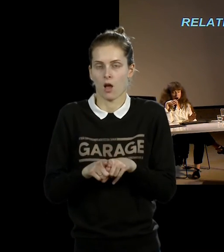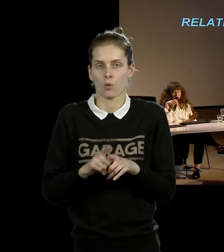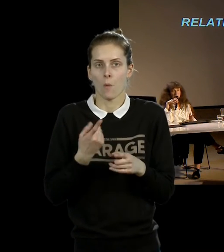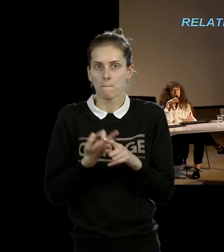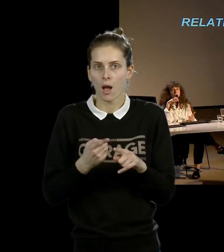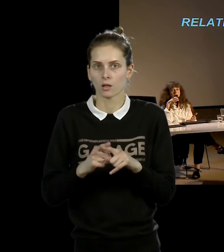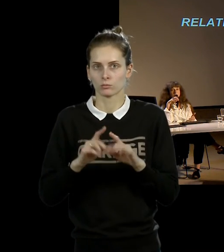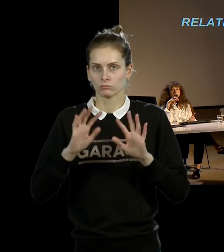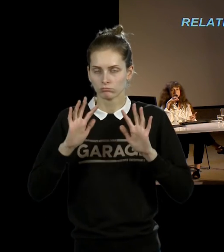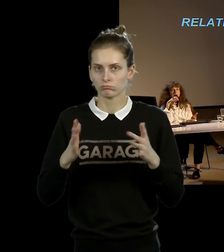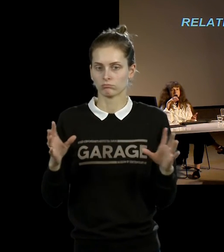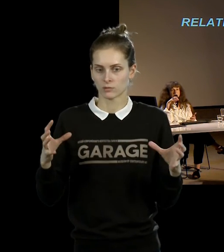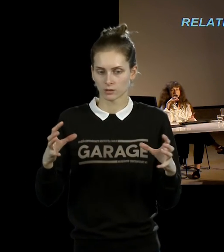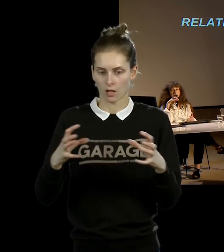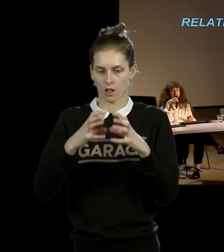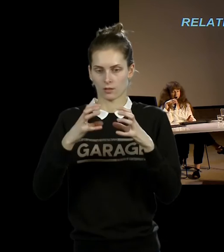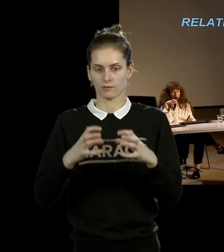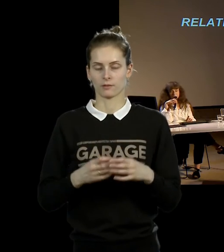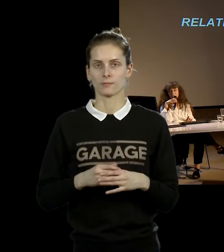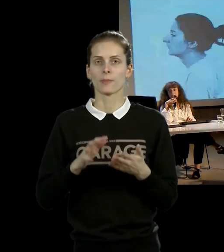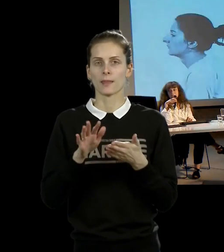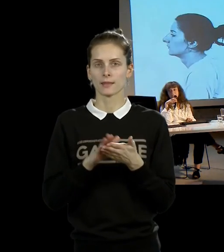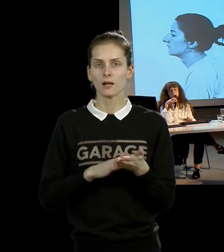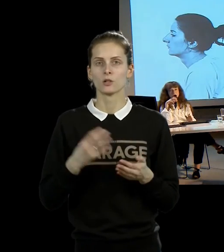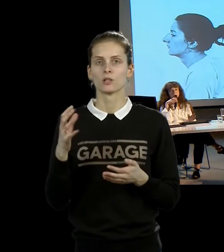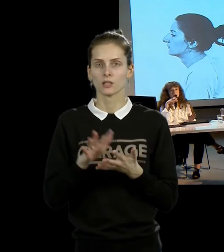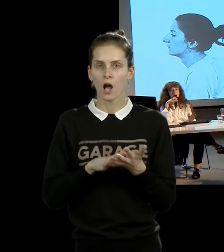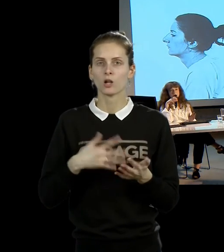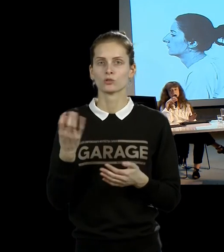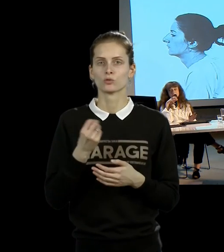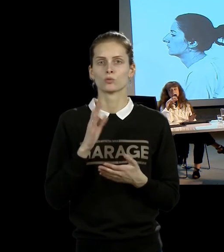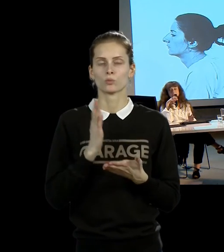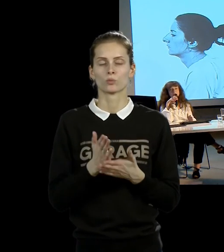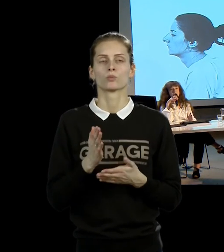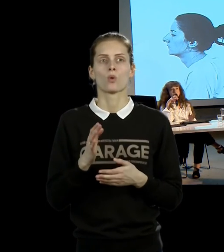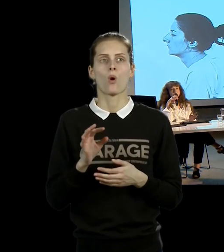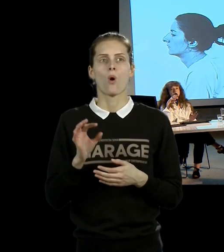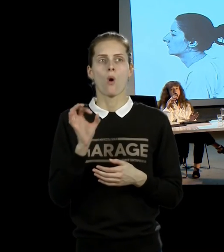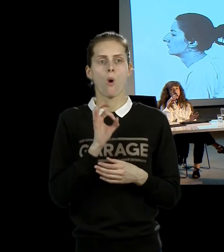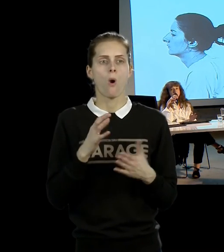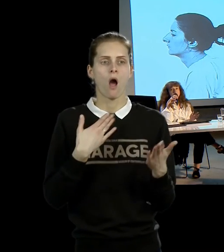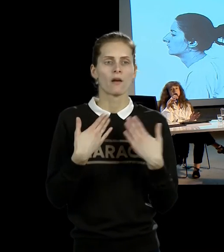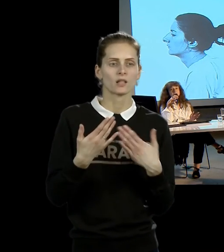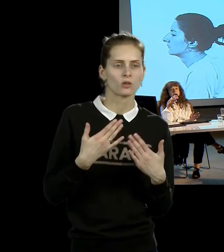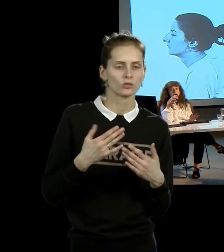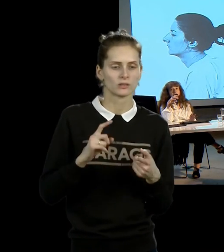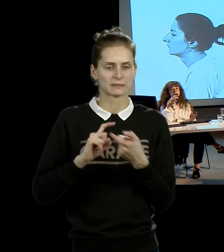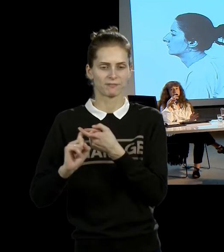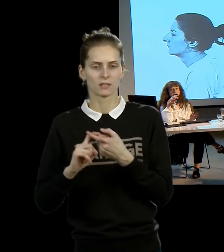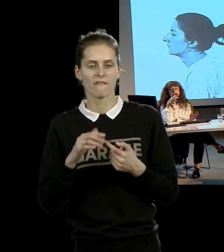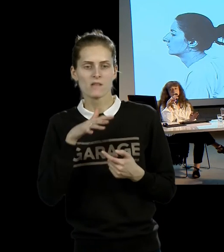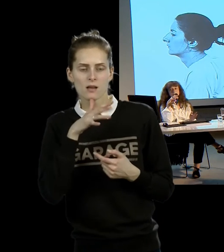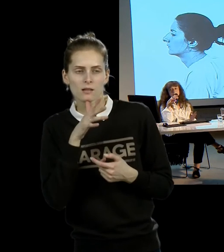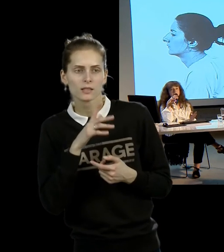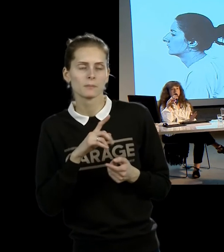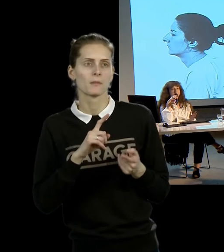потом начинаются опять-таки отношения во времени. В какое-то время очень красивые фотографии